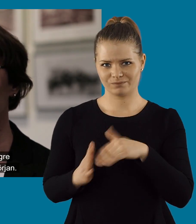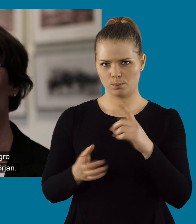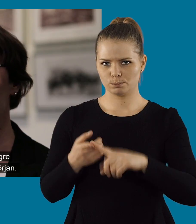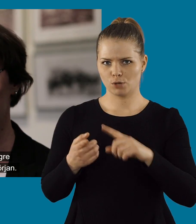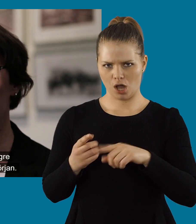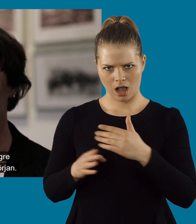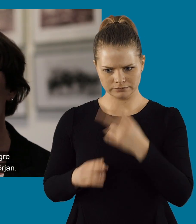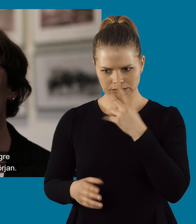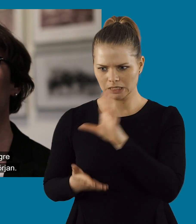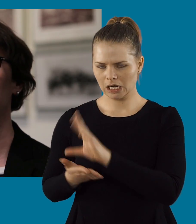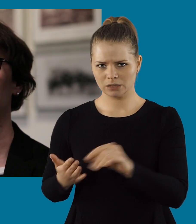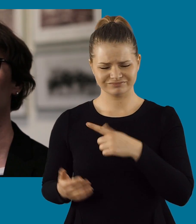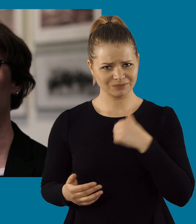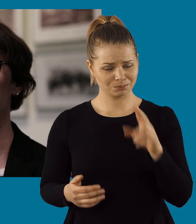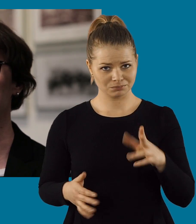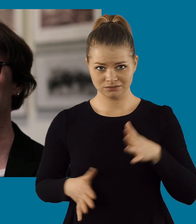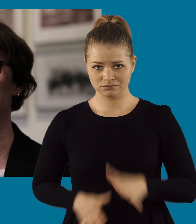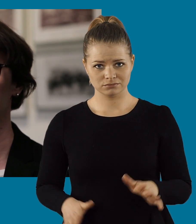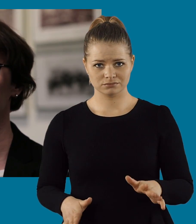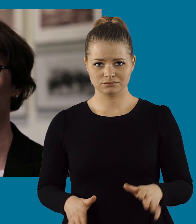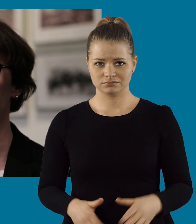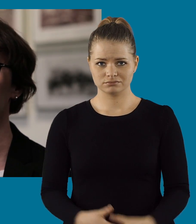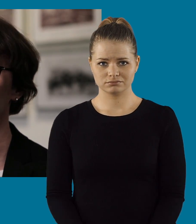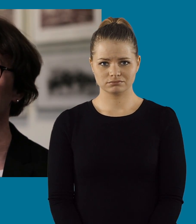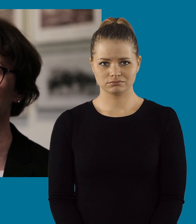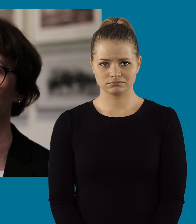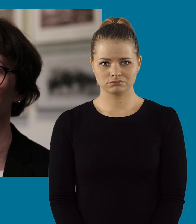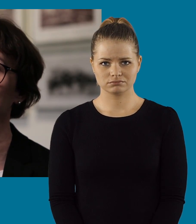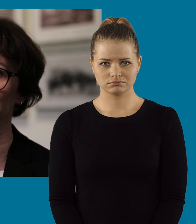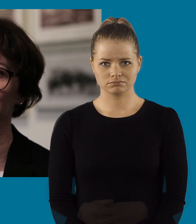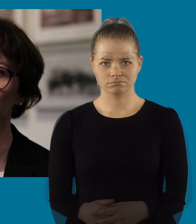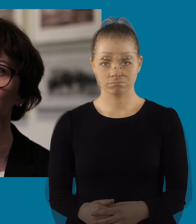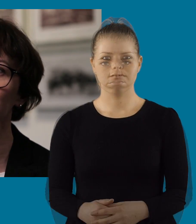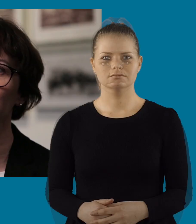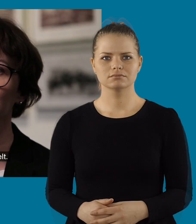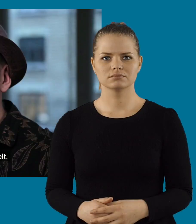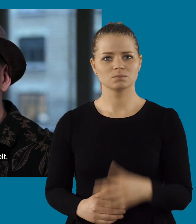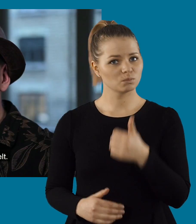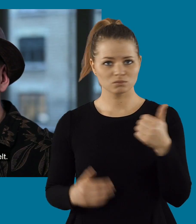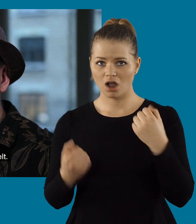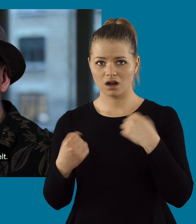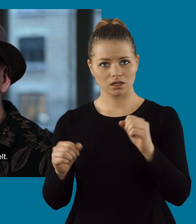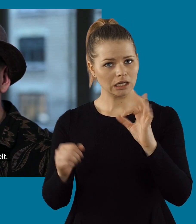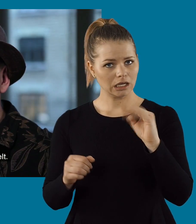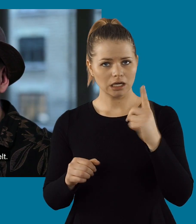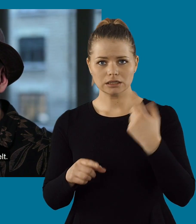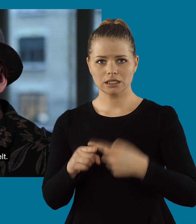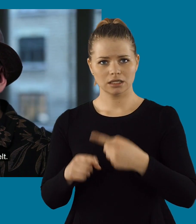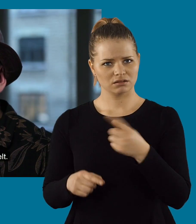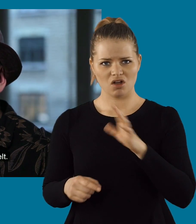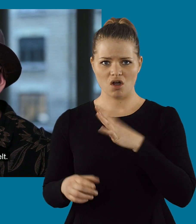tillgänglighetsfrågor från början. Och nu när vi fick de här resultaten så var de faktiskt ganska chockerande först. Det är bara att köra på helt enkelt,